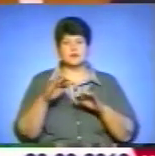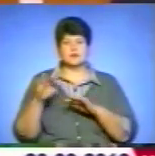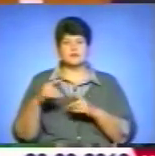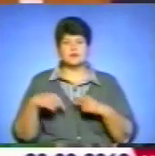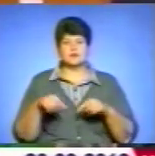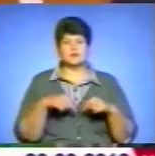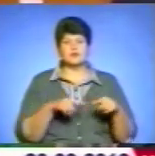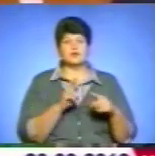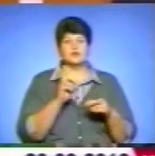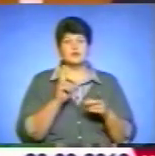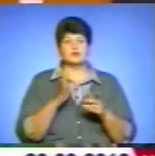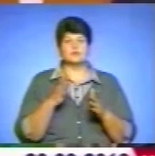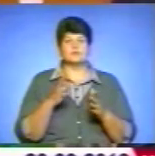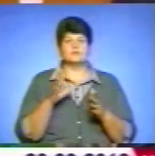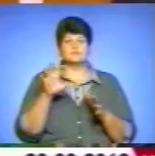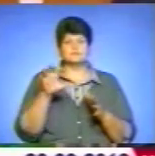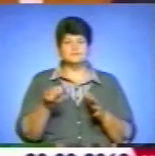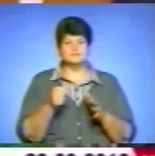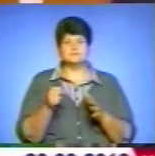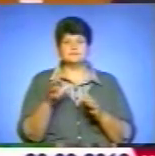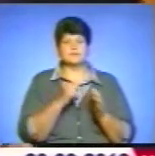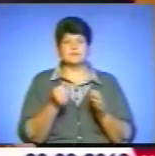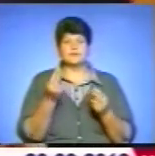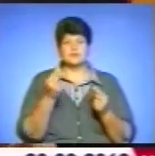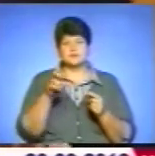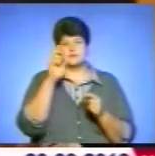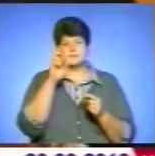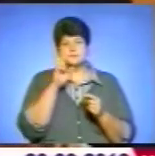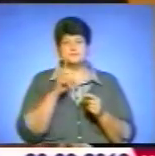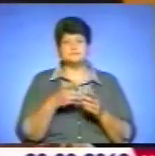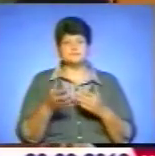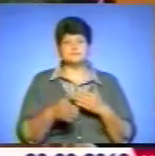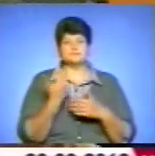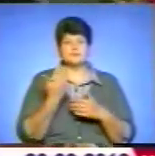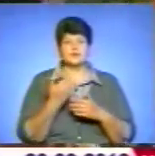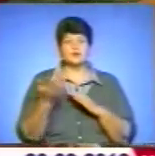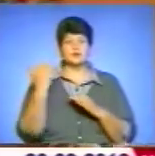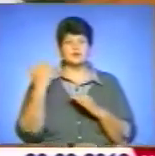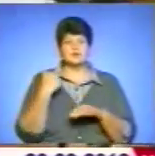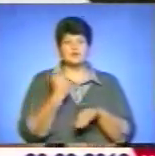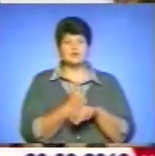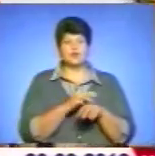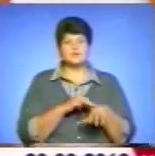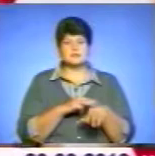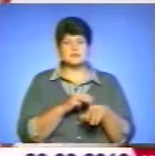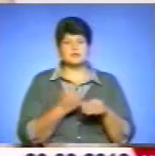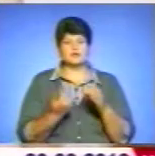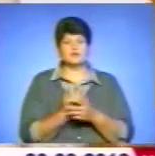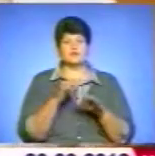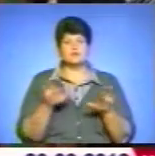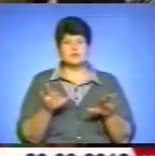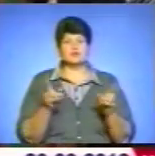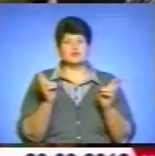всіх, хто запустив у руку в державний бюджет, отримують по заслугам. Колишнього головного міліціонера області на новій посаді підлеглі зустріли